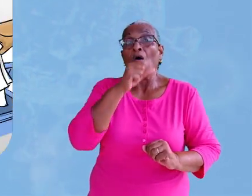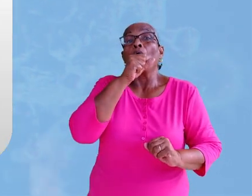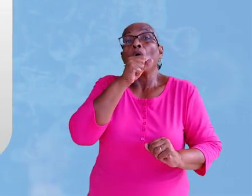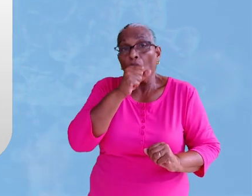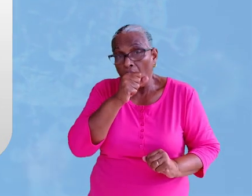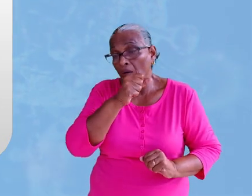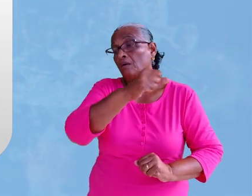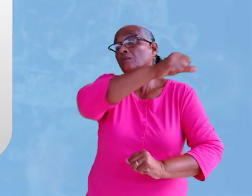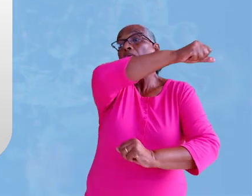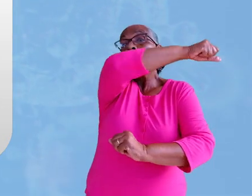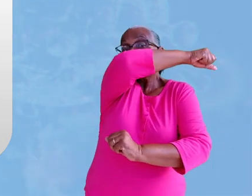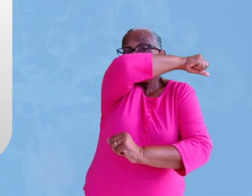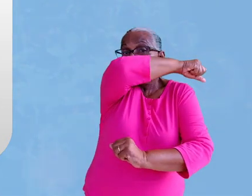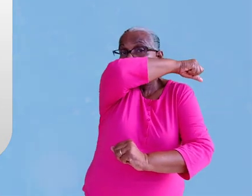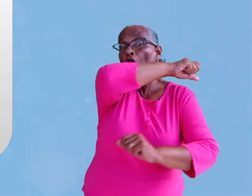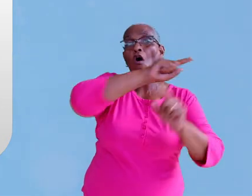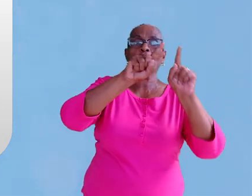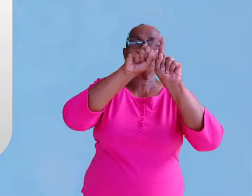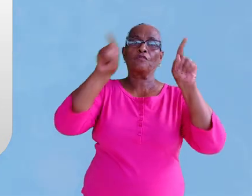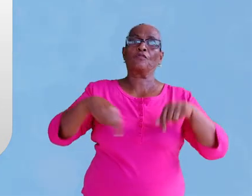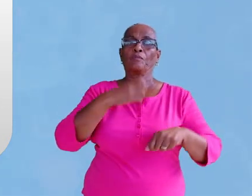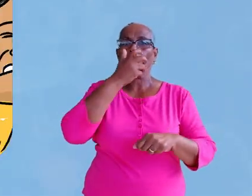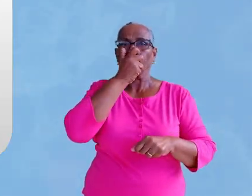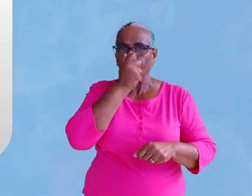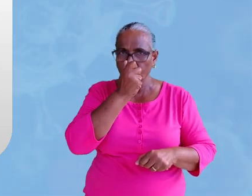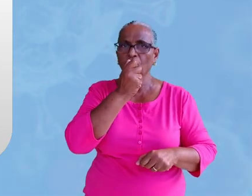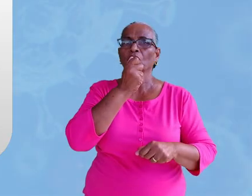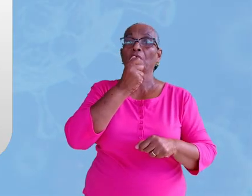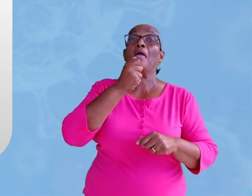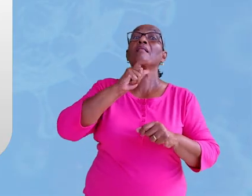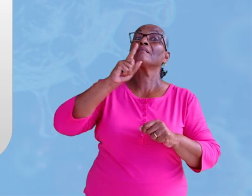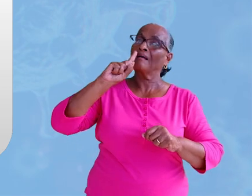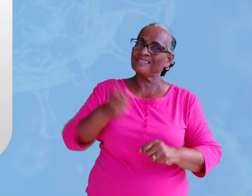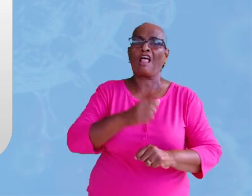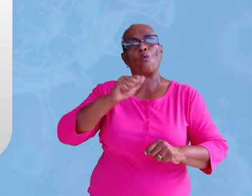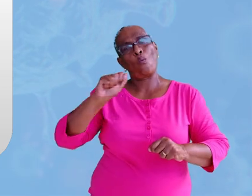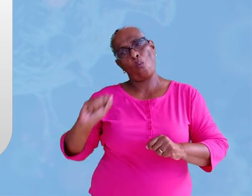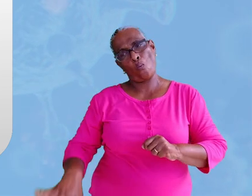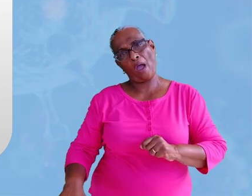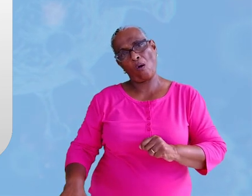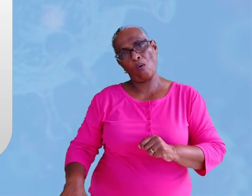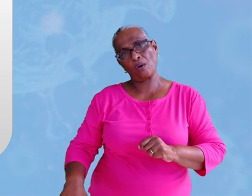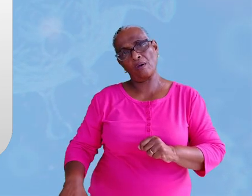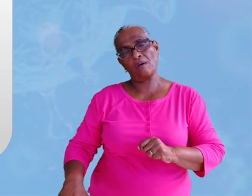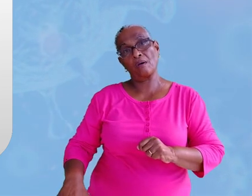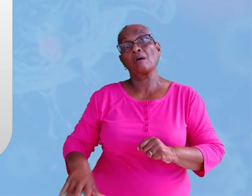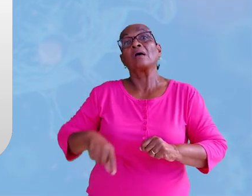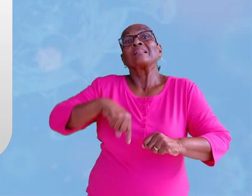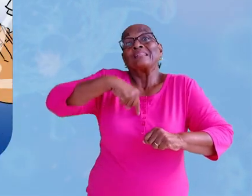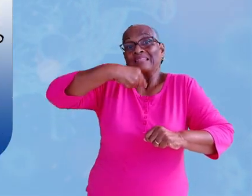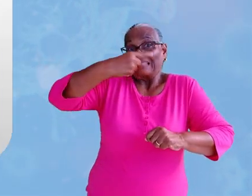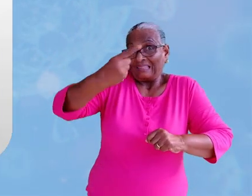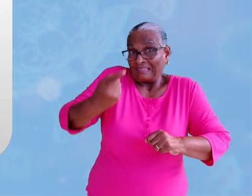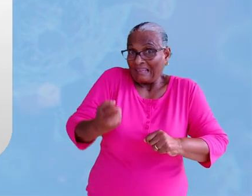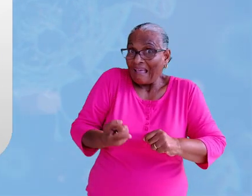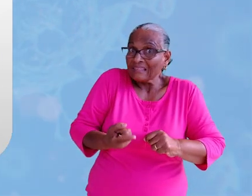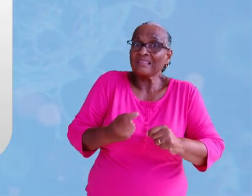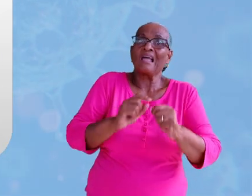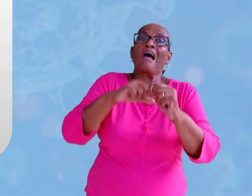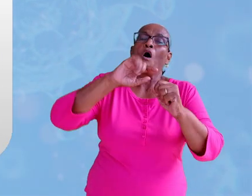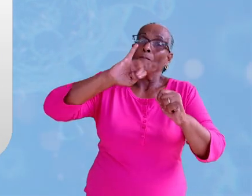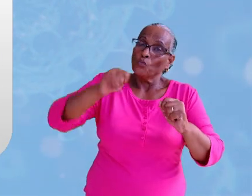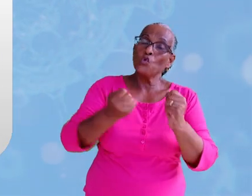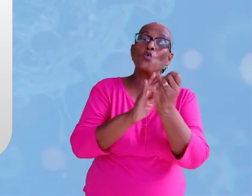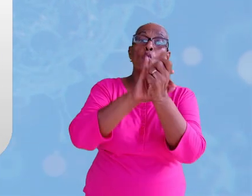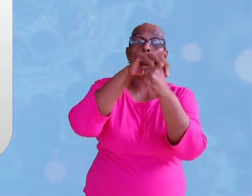hoesten in je elleboog of een tissue en deze gelijk weggooien in een prullenbak daarna je